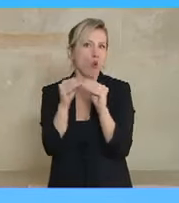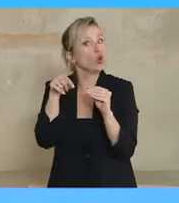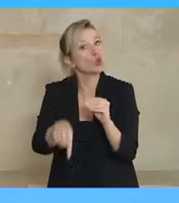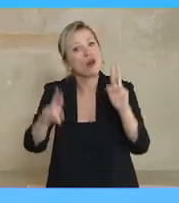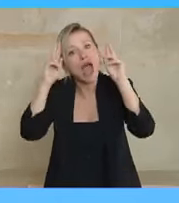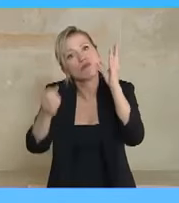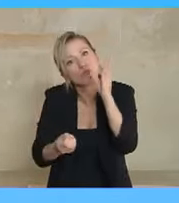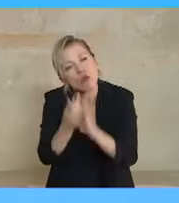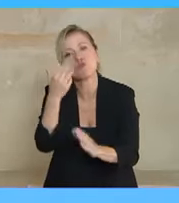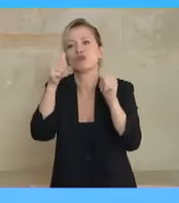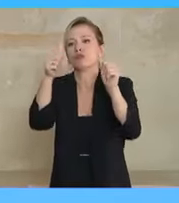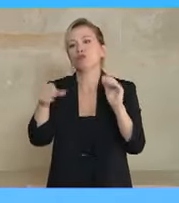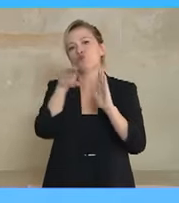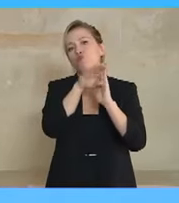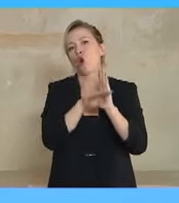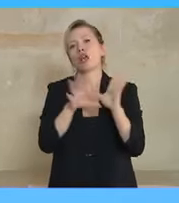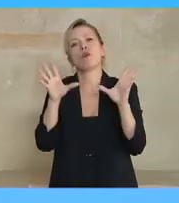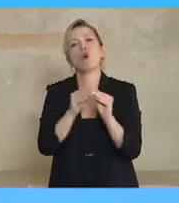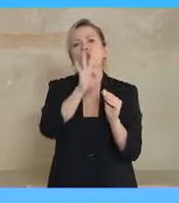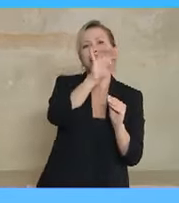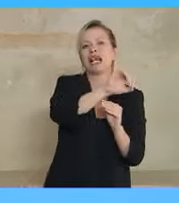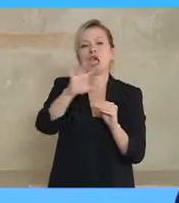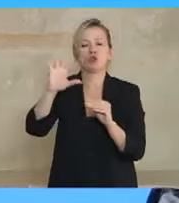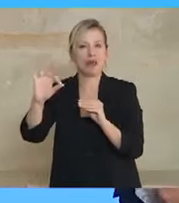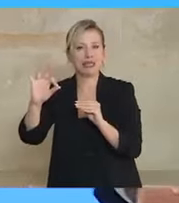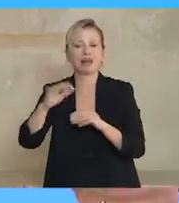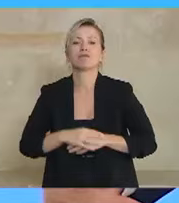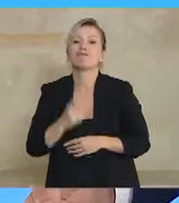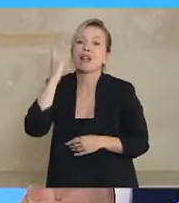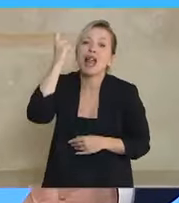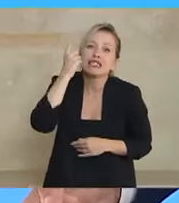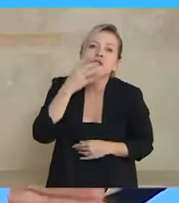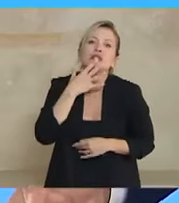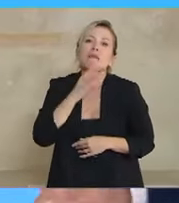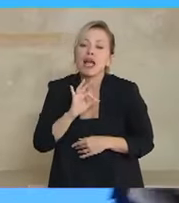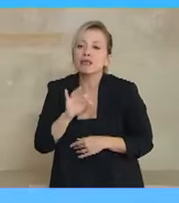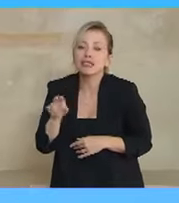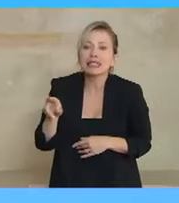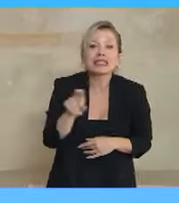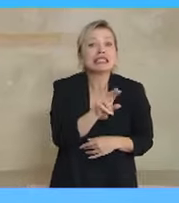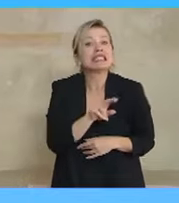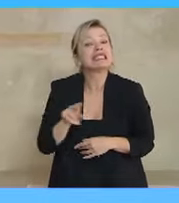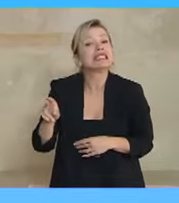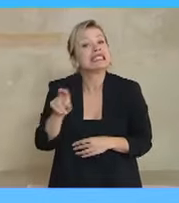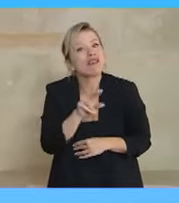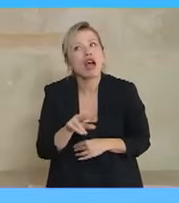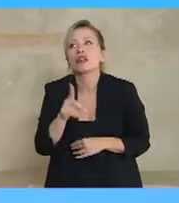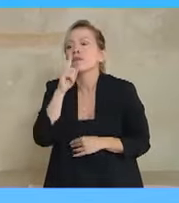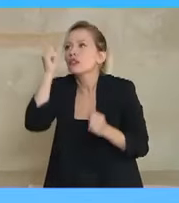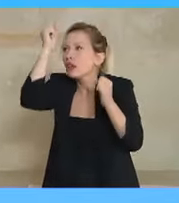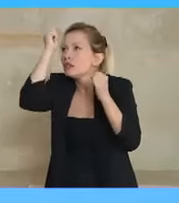πρόγραμμα σπίτι μου, αλλά ήταν, σκεφτείτε το τα ζευγάρια, τα οποία εν πολλής πλήρωσαν την οικονομική κρίση.